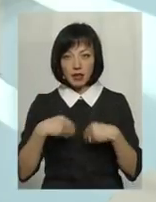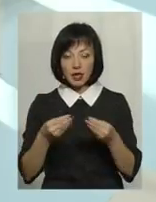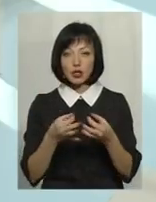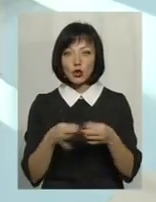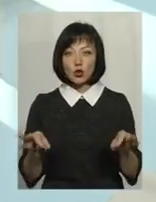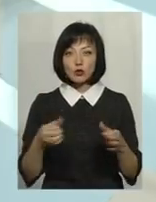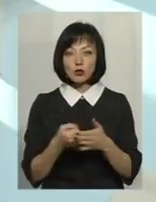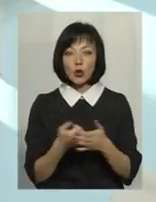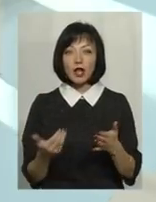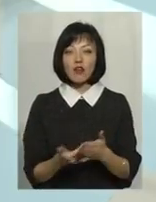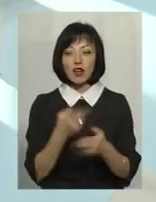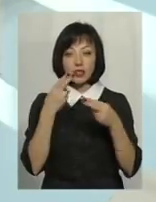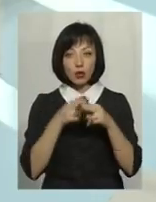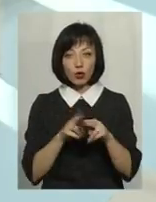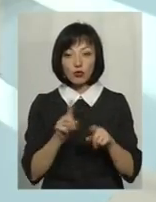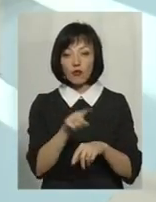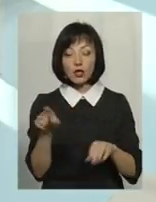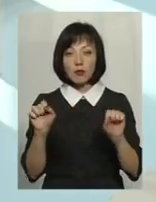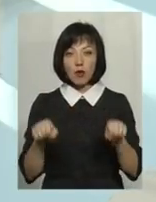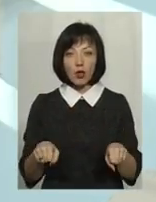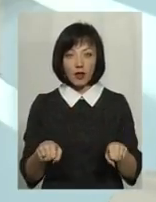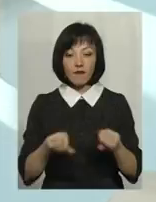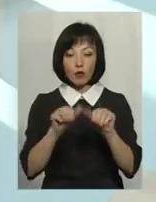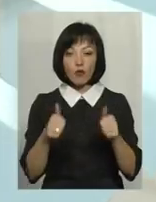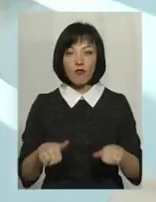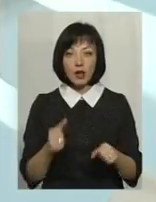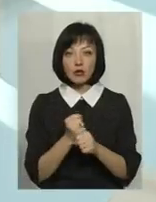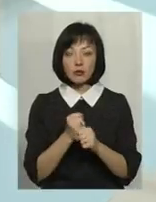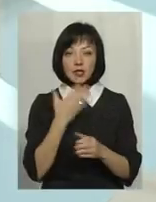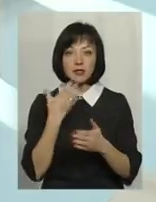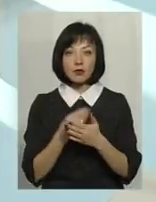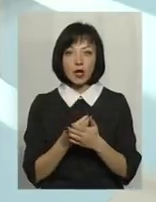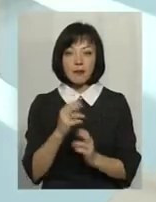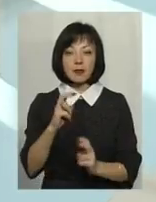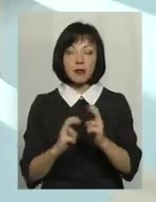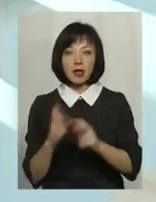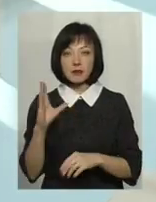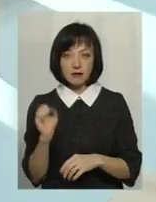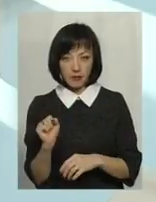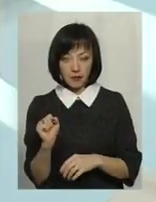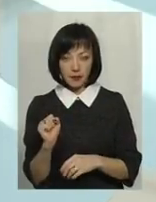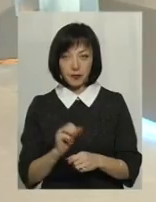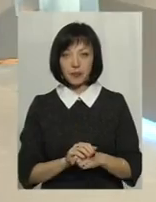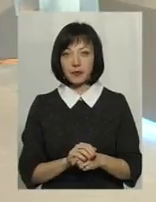їм доступ до інновацій та технологій, щоб вони могли формувати і робити свої підприємства, створювати.